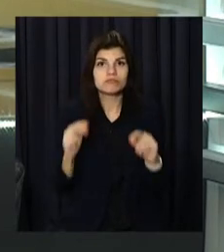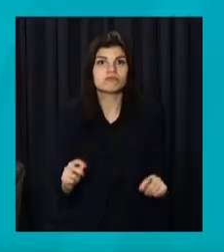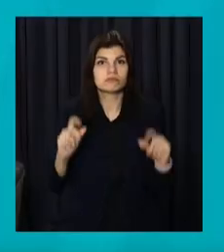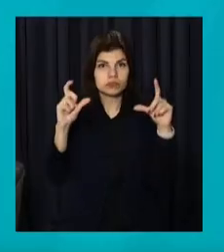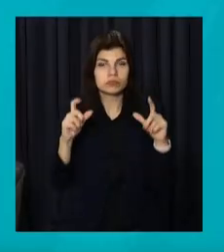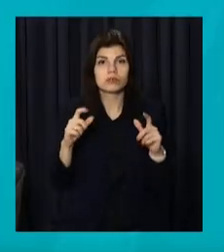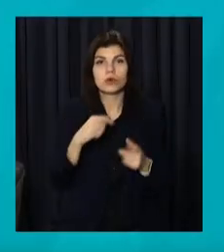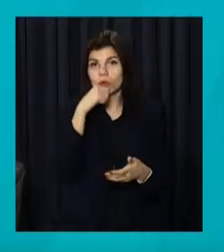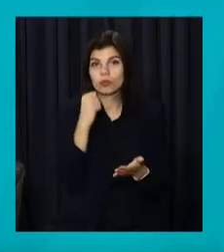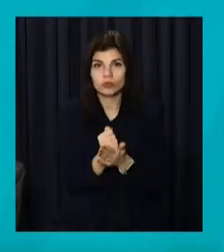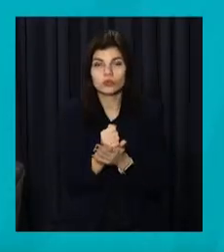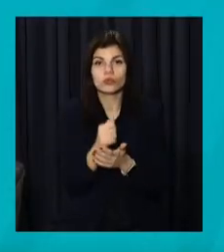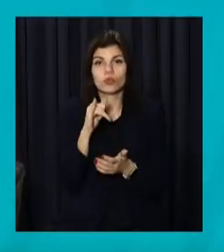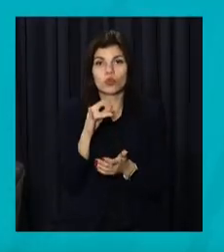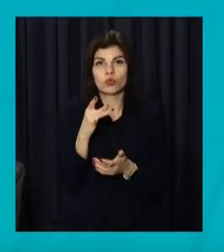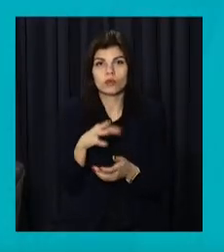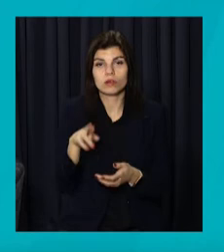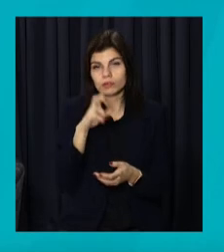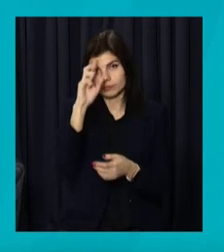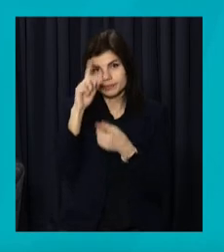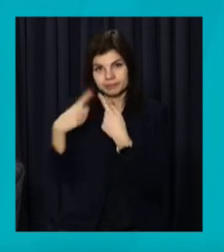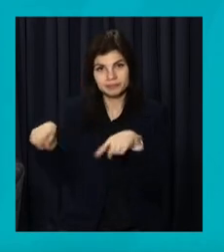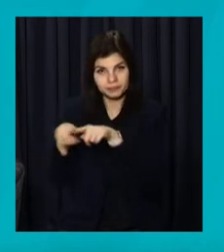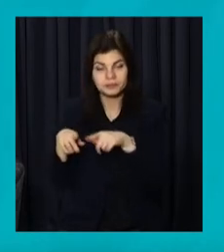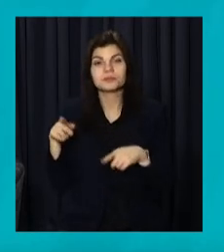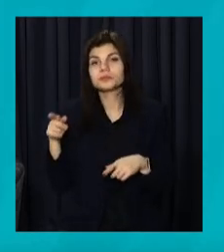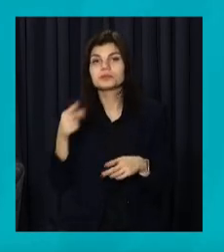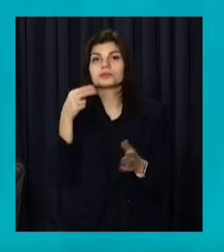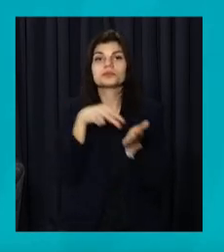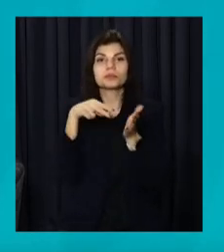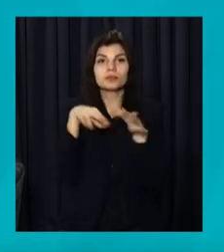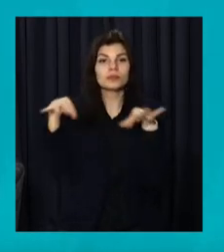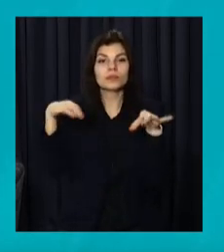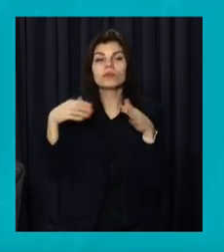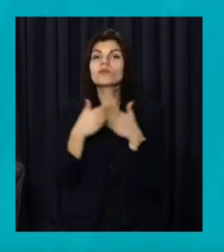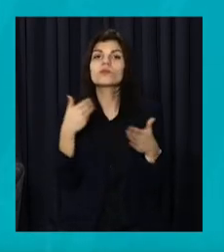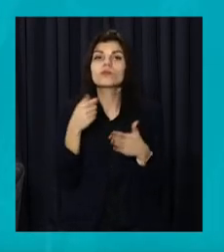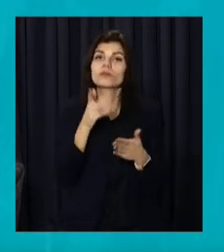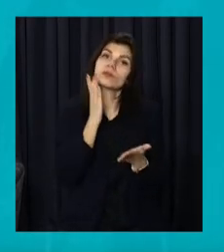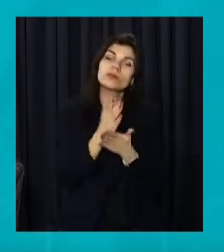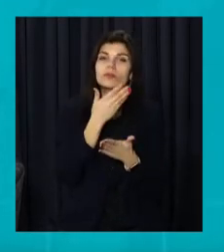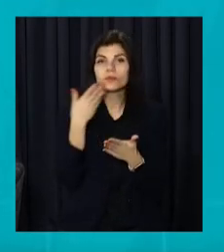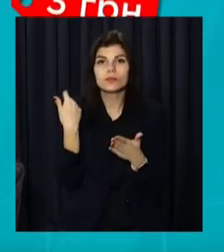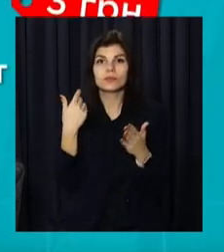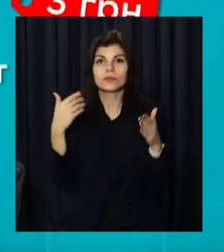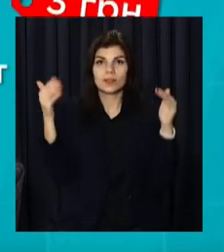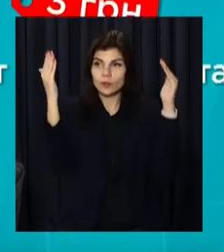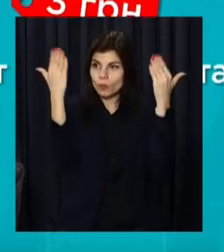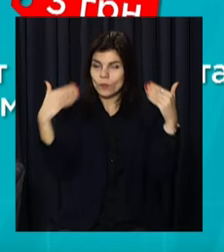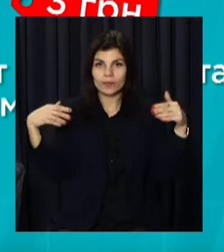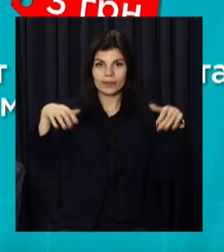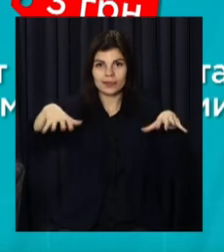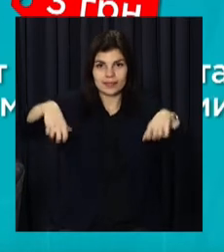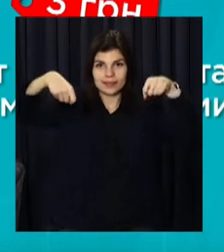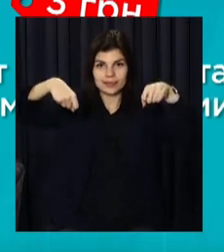встановив у грудні уряд. Відсьогодні вони набули чинності. Вартість пакетів залежатиме від того, чи є на мішечку бокові стінки або